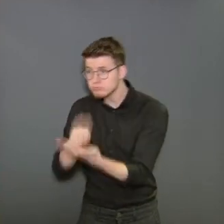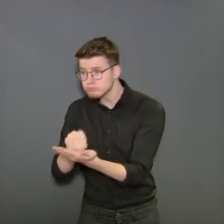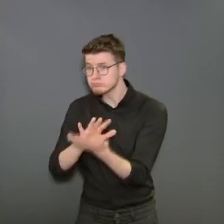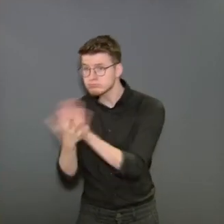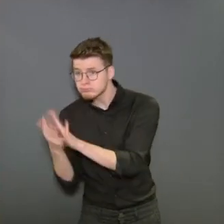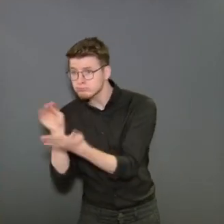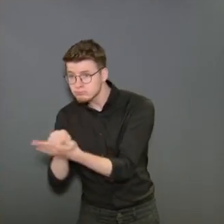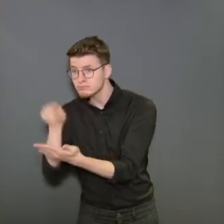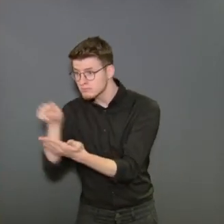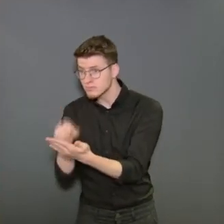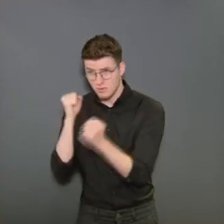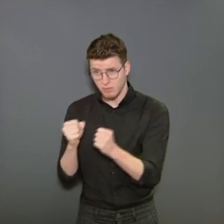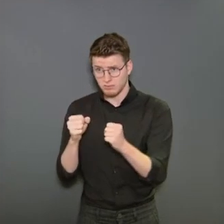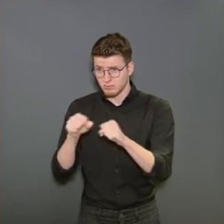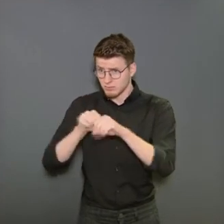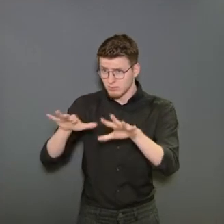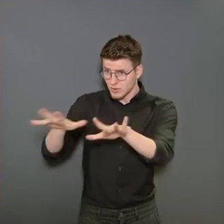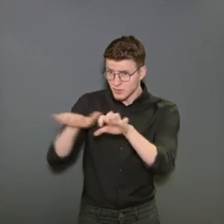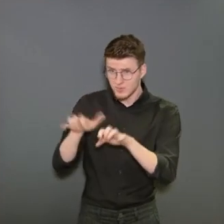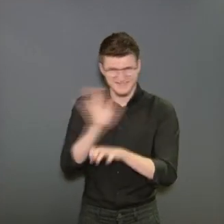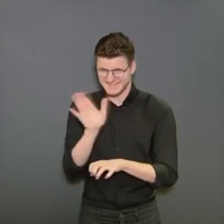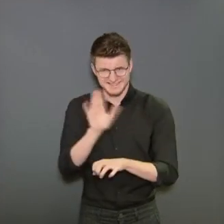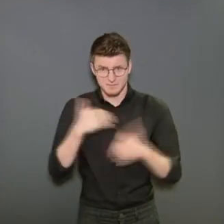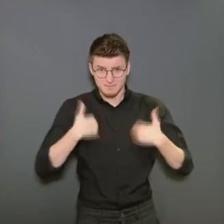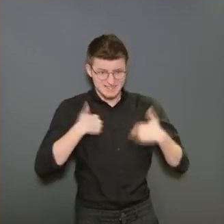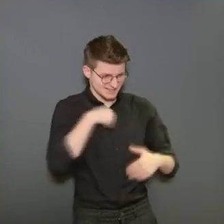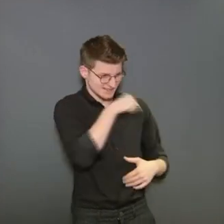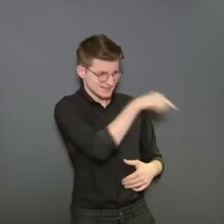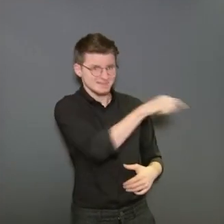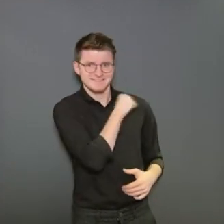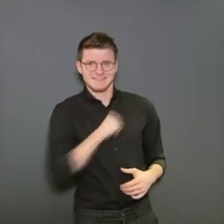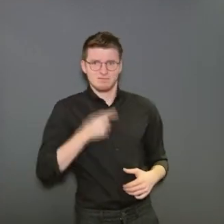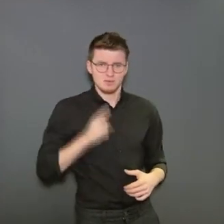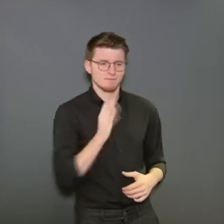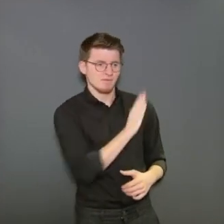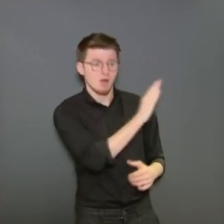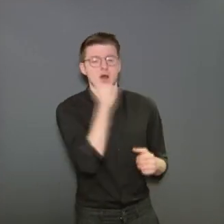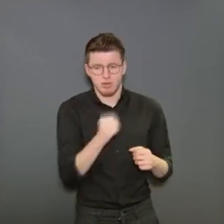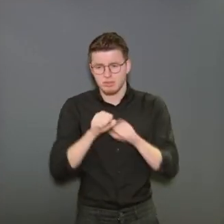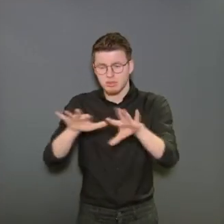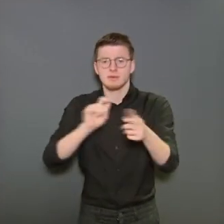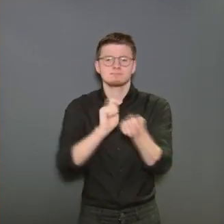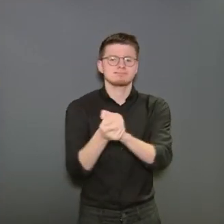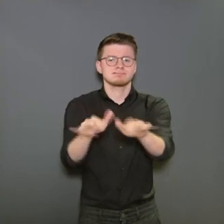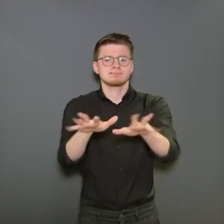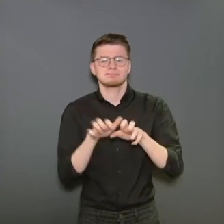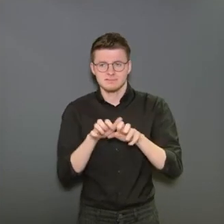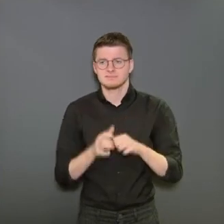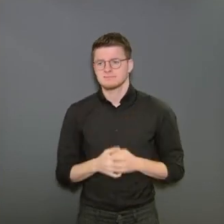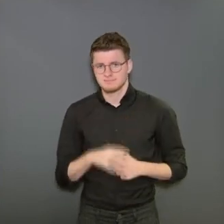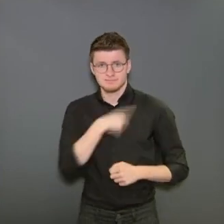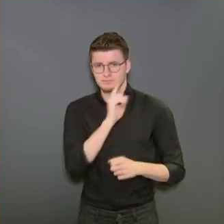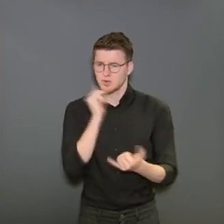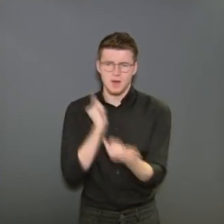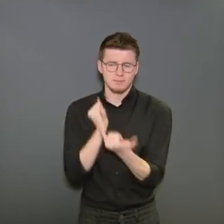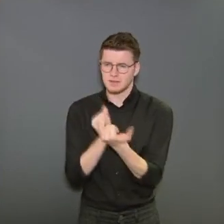soit en mesure d'arrêter le virus. Les seuls à pouvoir arrêter le virus, c'est nous. En adaptant notre